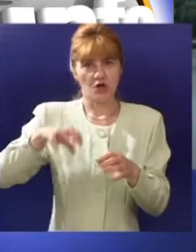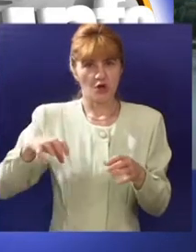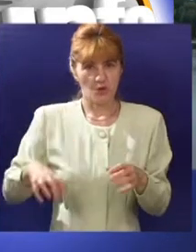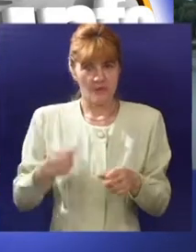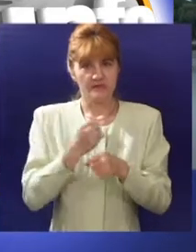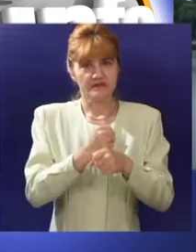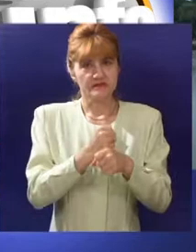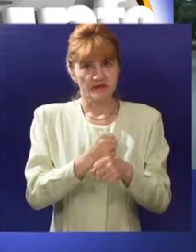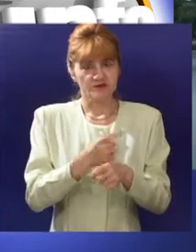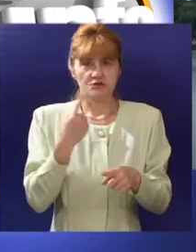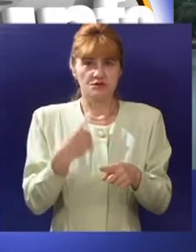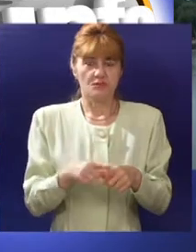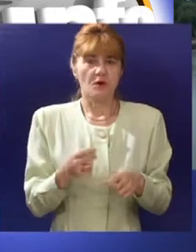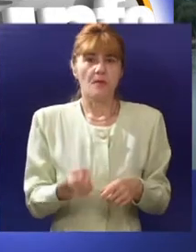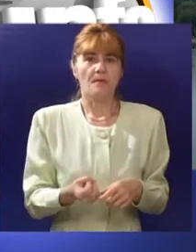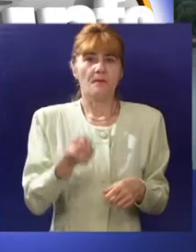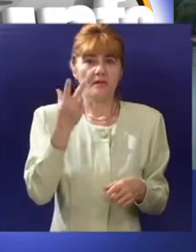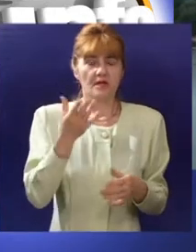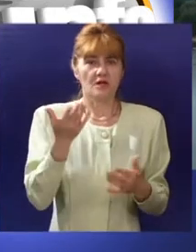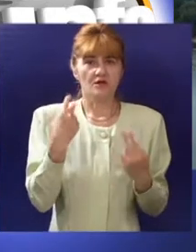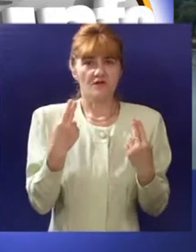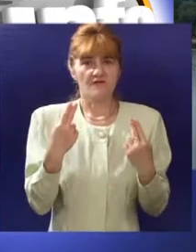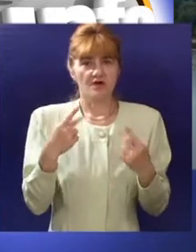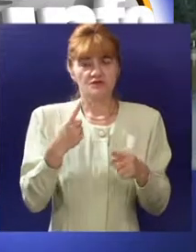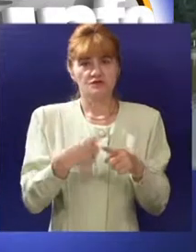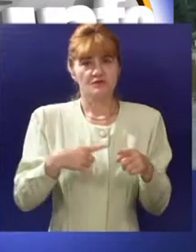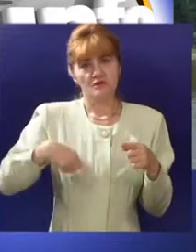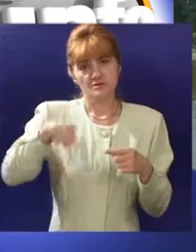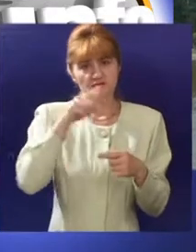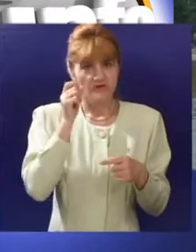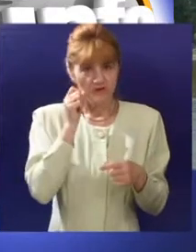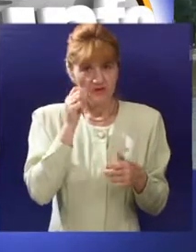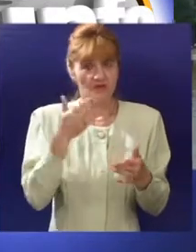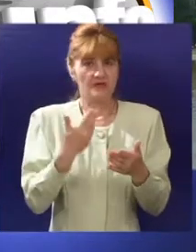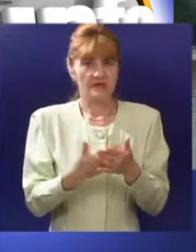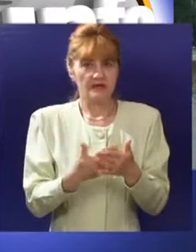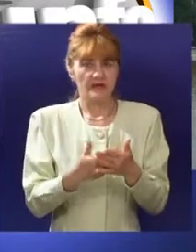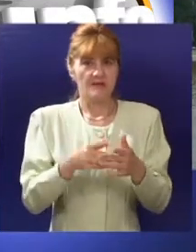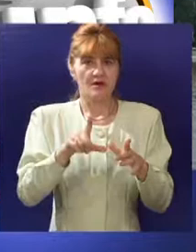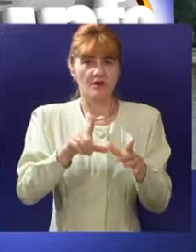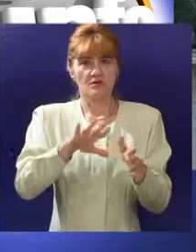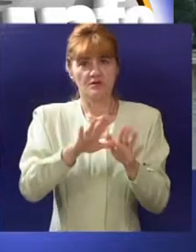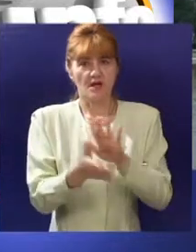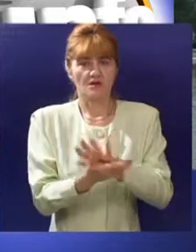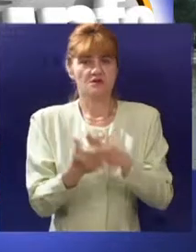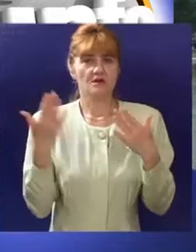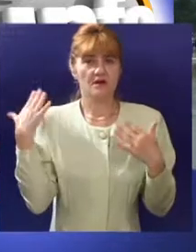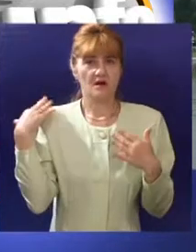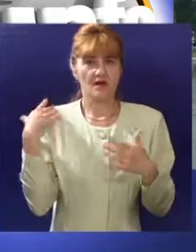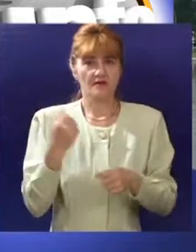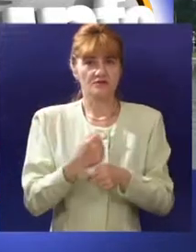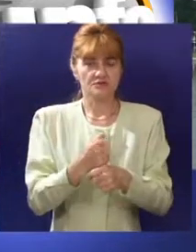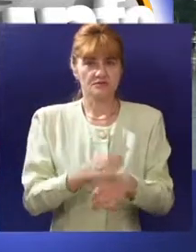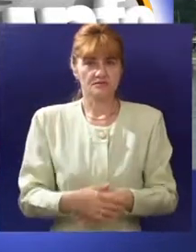zaštićenih područja, odnosno prirodno dobro od lokalnog značaja tako da je stavljanje pod zaštitu u nadležnosti grada.